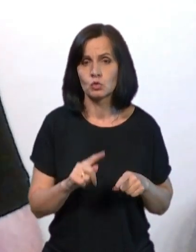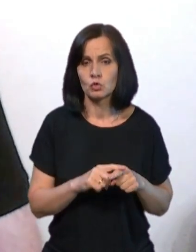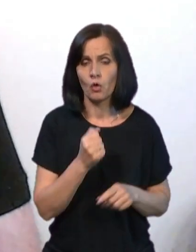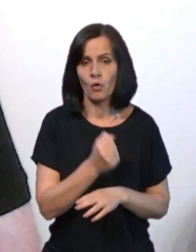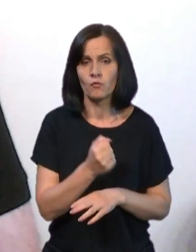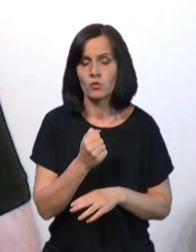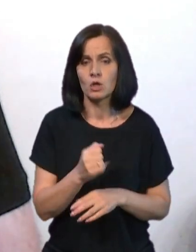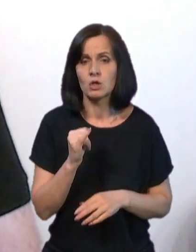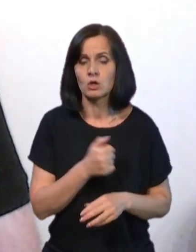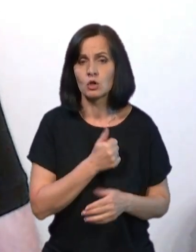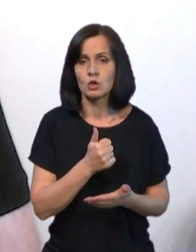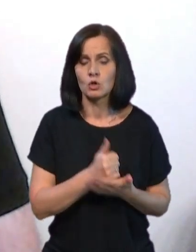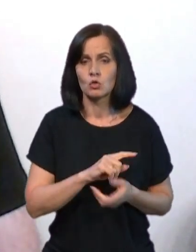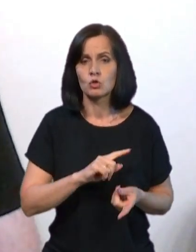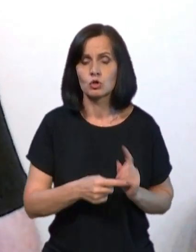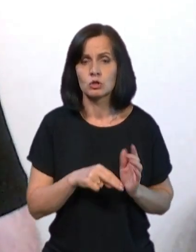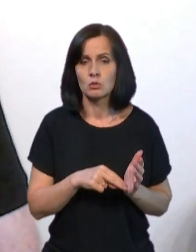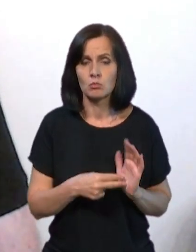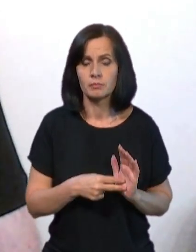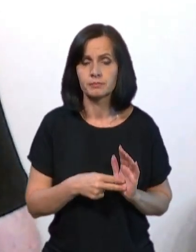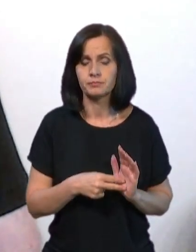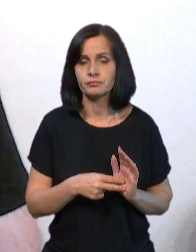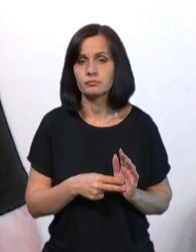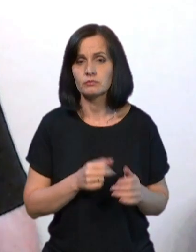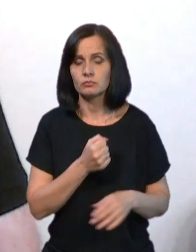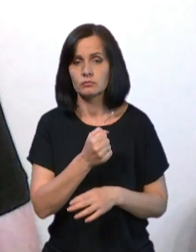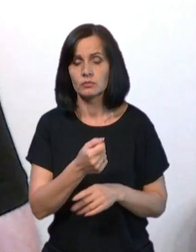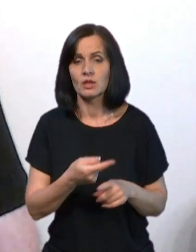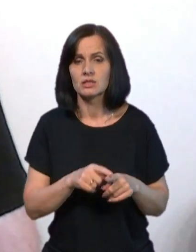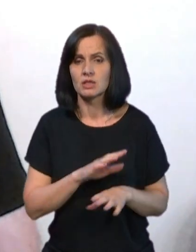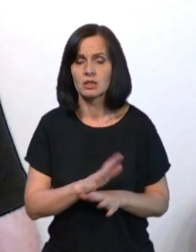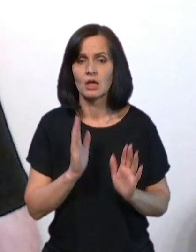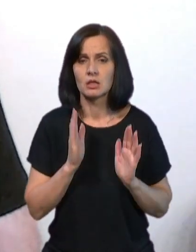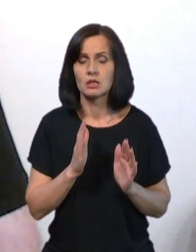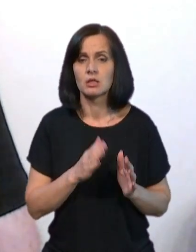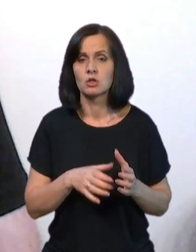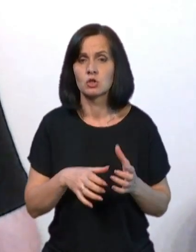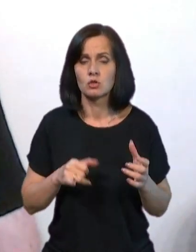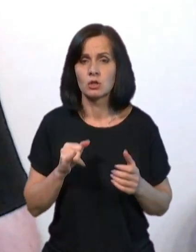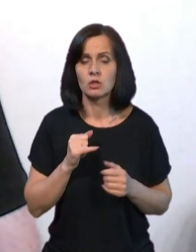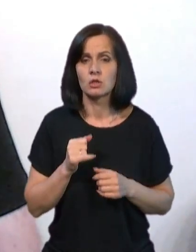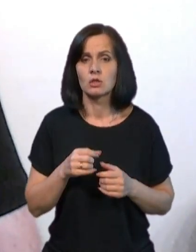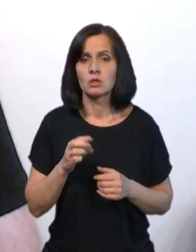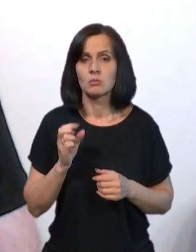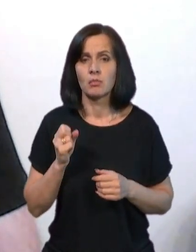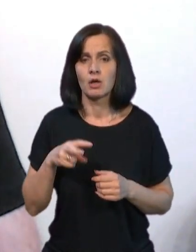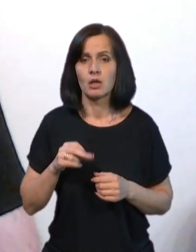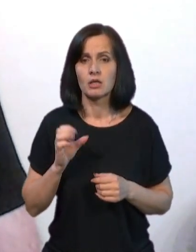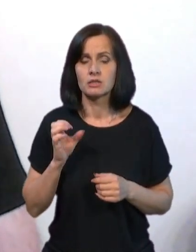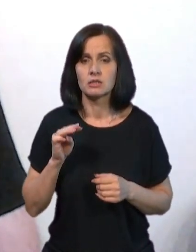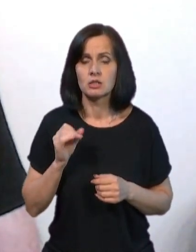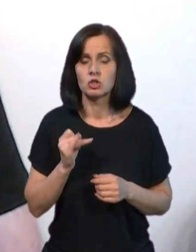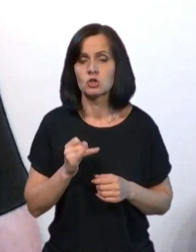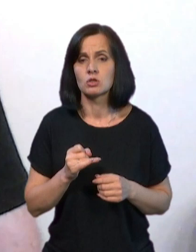ударів і головне зміну тактики і стратегії нанесення ударів, а це не тільки крилаті ракети, а й аребалістичні ракети, але й відповідно